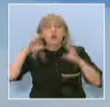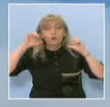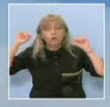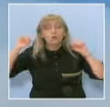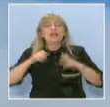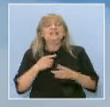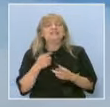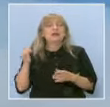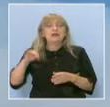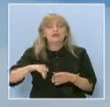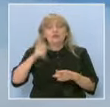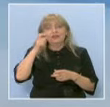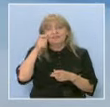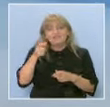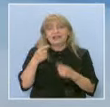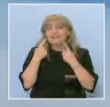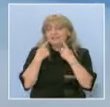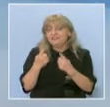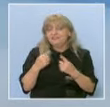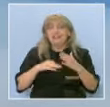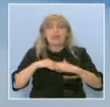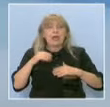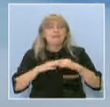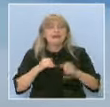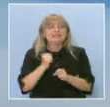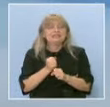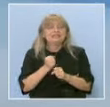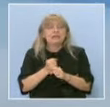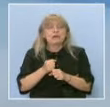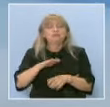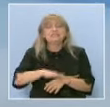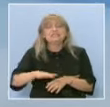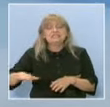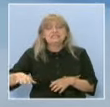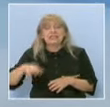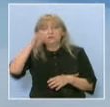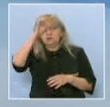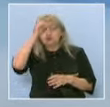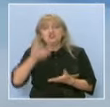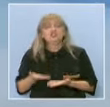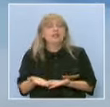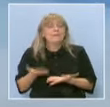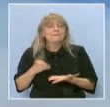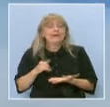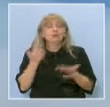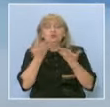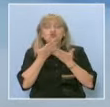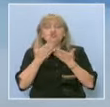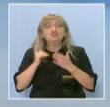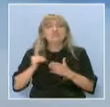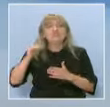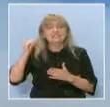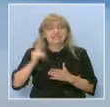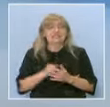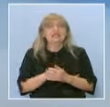да видят на място ефективни практики за работа с децата в училищна и предучилищна възраст и за да споделят своя